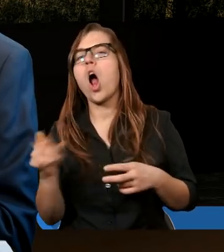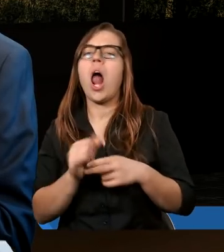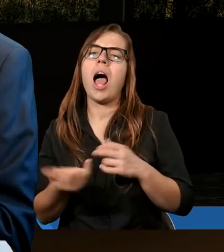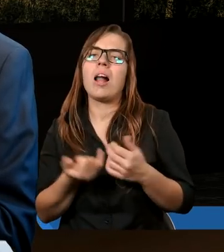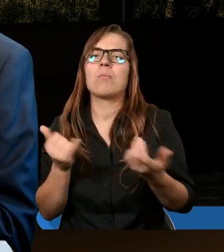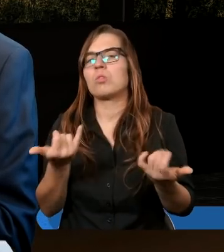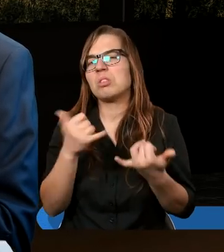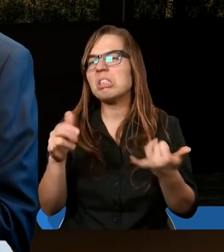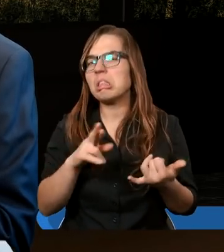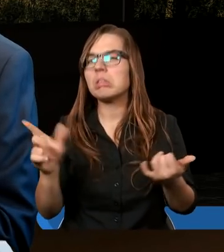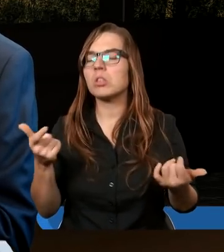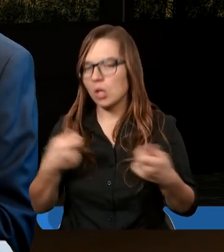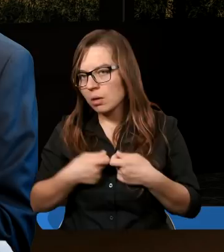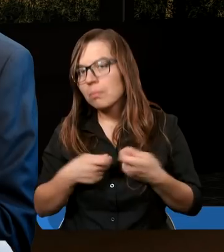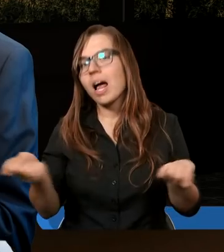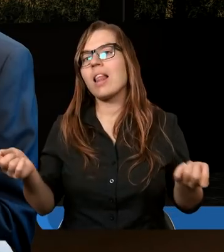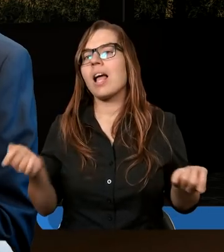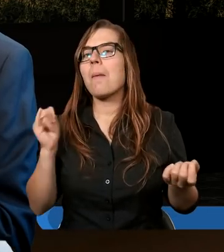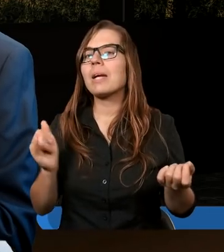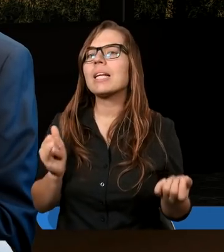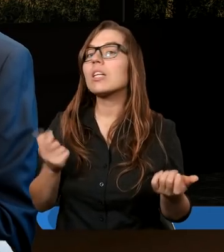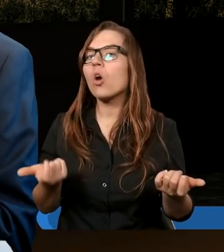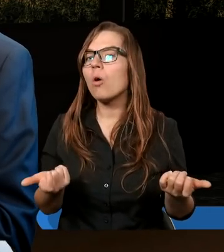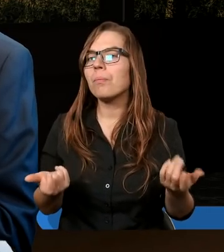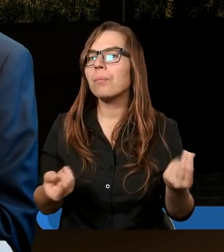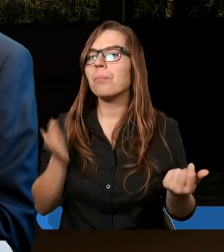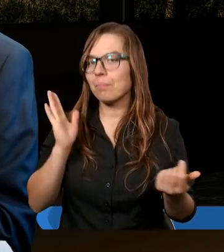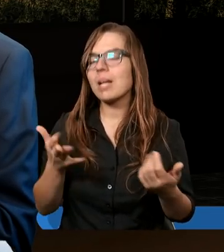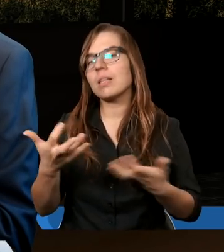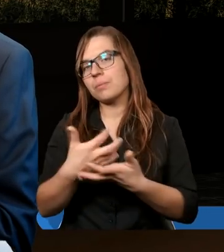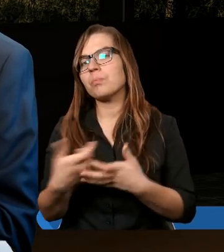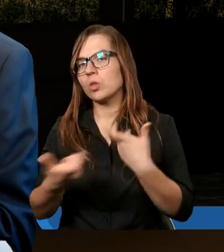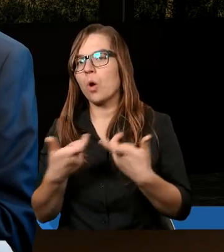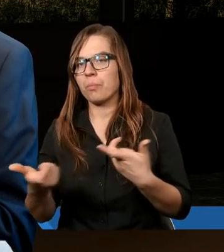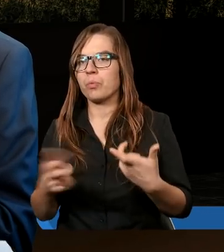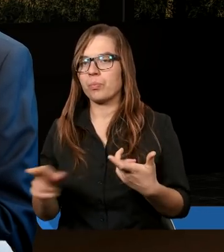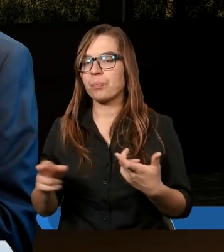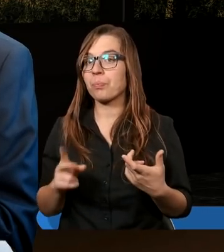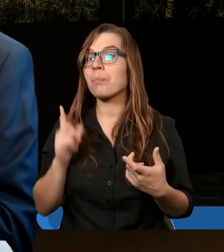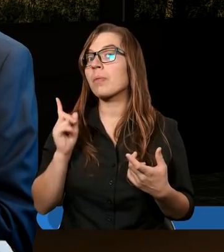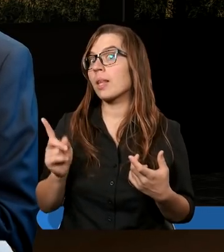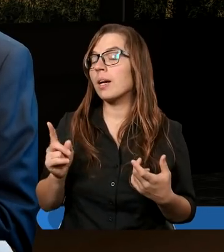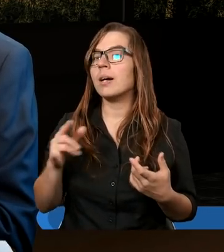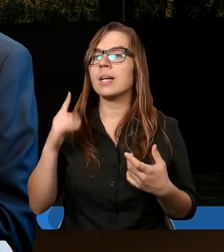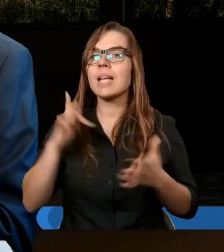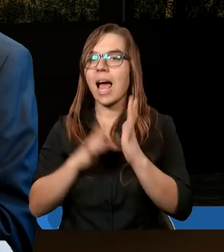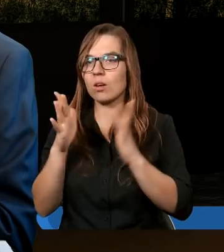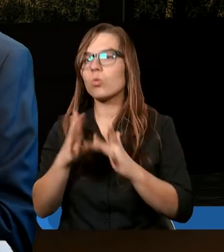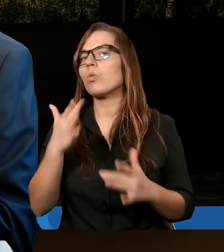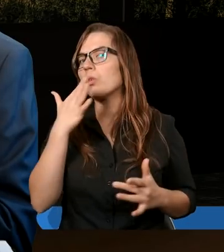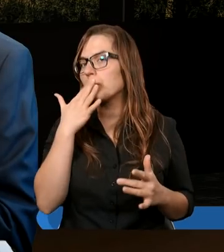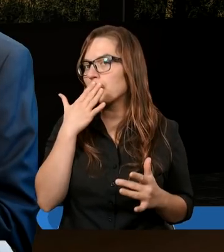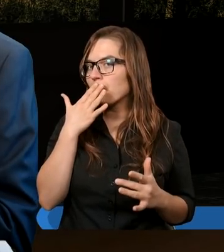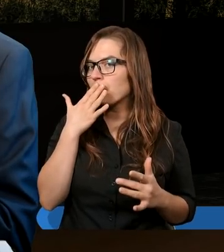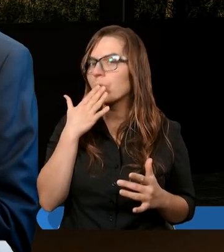albo coś innego, to to sprzedam i będę wspierał. I Pan Jezus mówił,